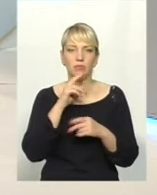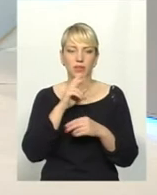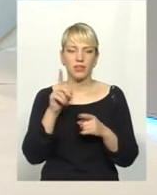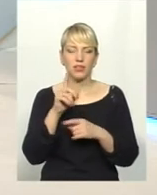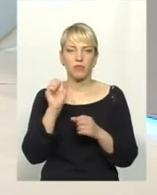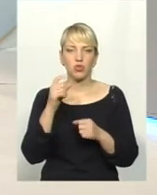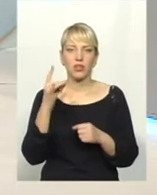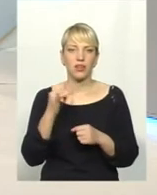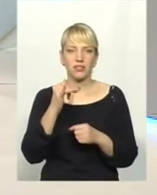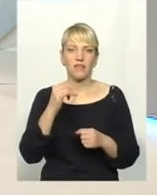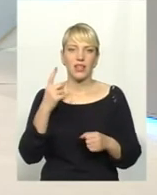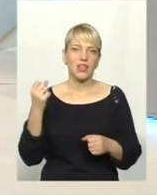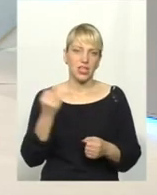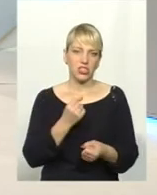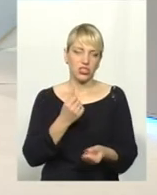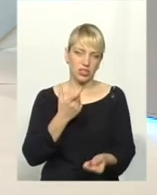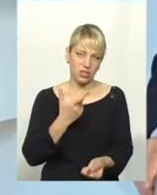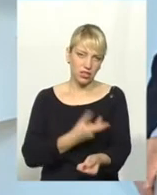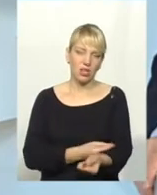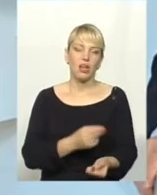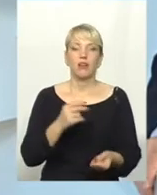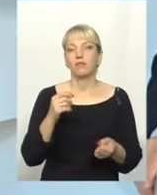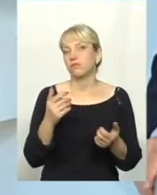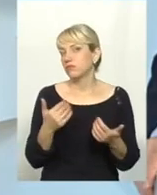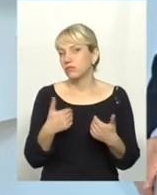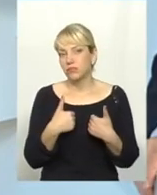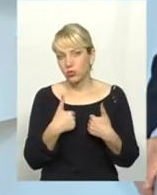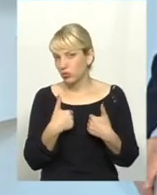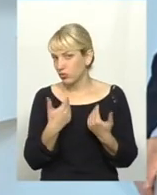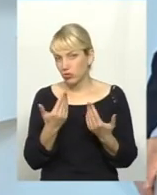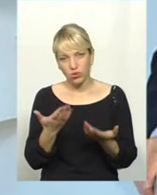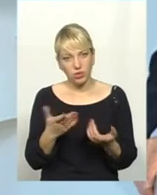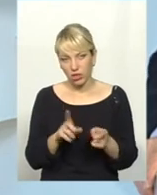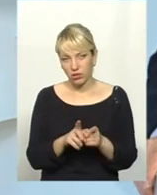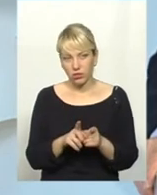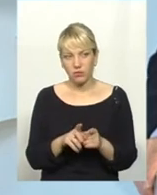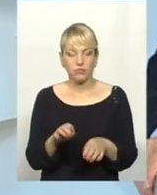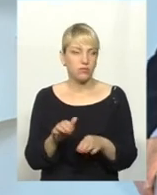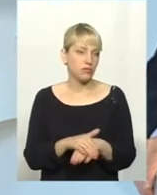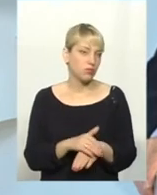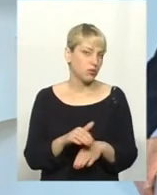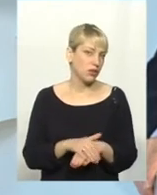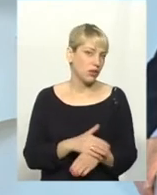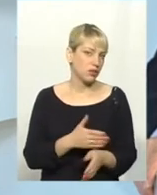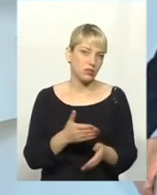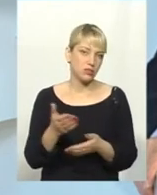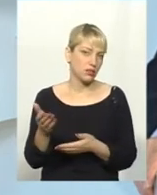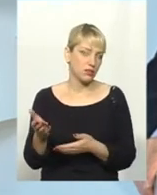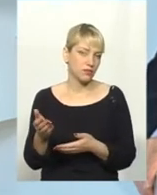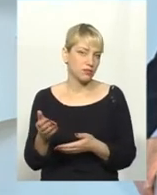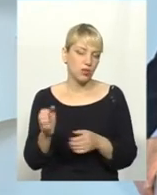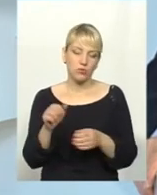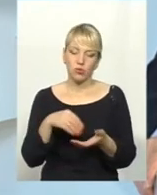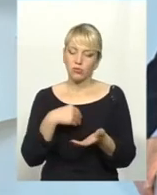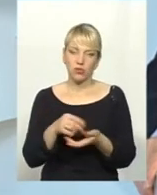А безумовно, якщо людина хоче от так проскочити, то, будь ласка, він може придбати, вони